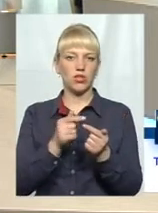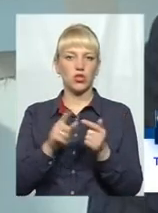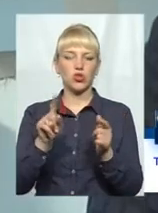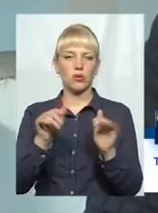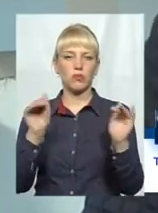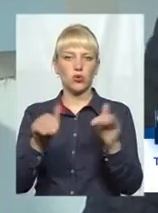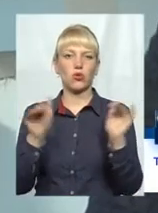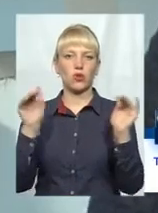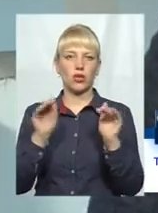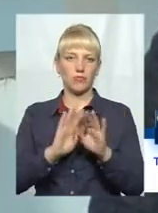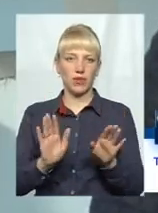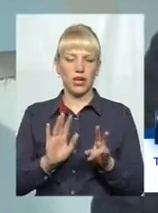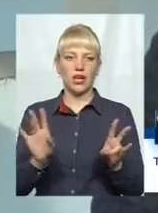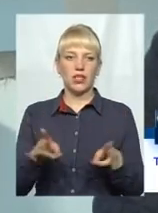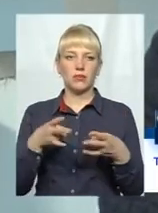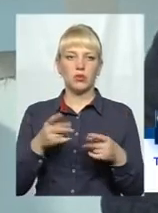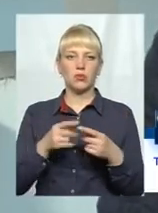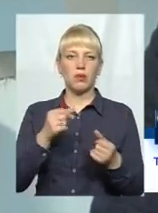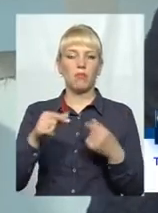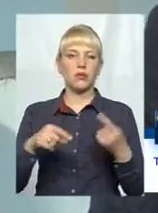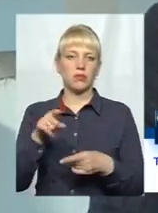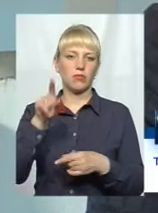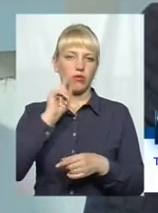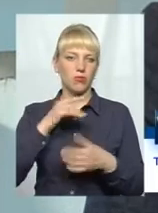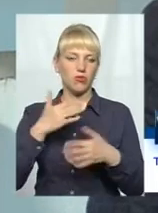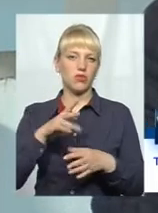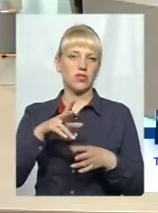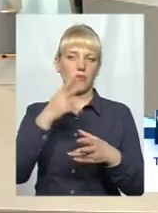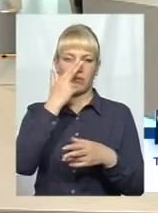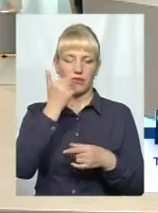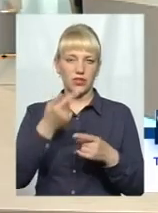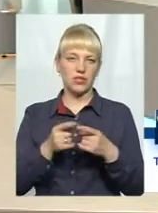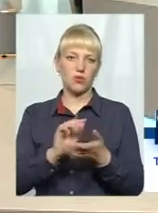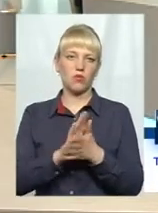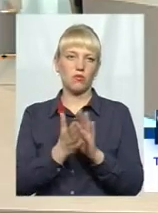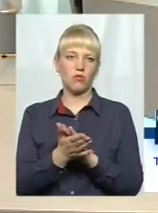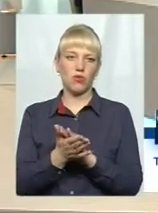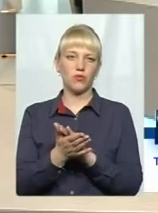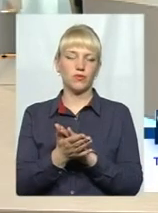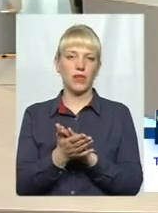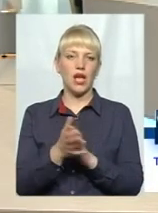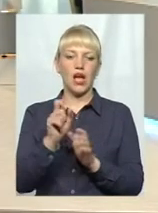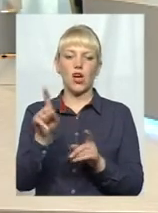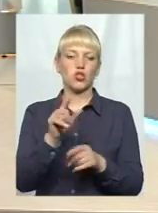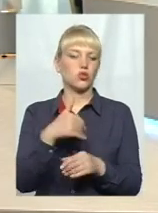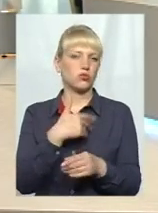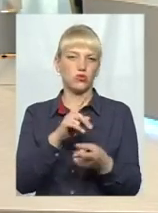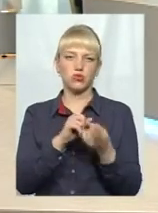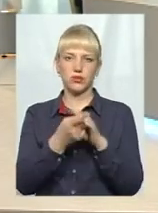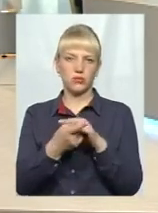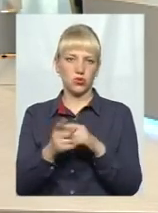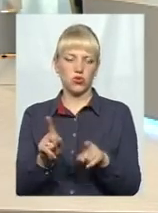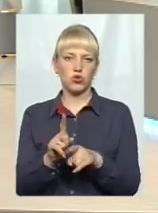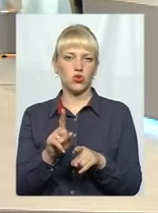чіпали. Це потрібно розуміти, тому що це бізнес, їм вже комфортно, вони пристосувалися до певних умов, і їм вже добре. А тут щось хочуть зробити інше,